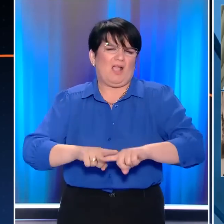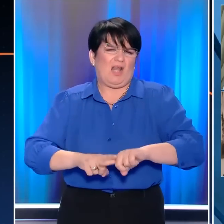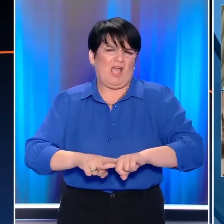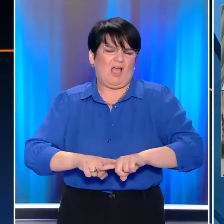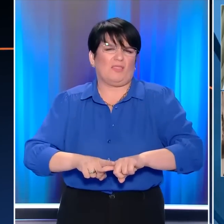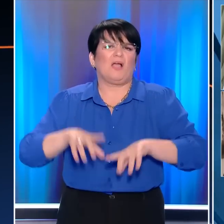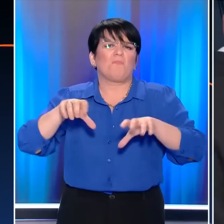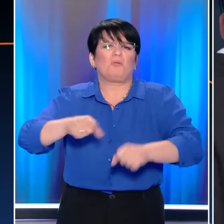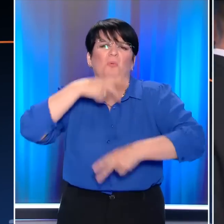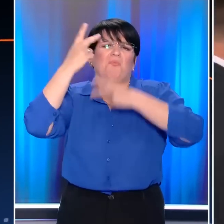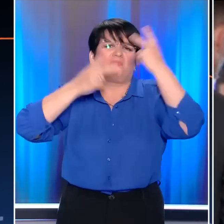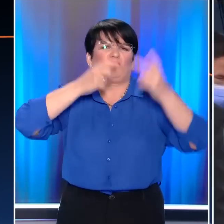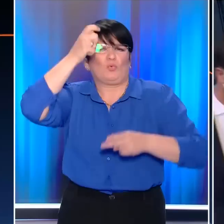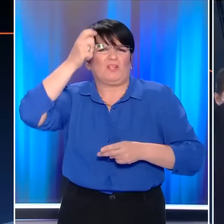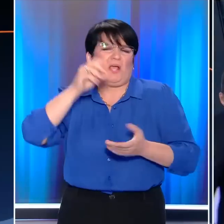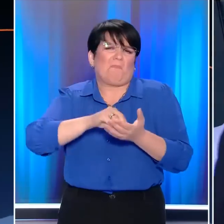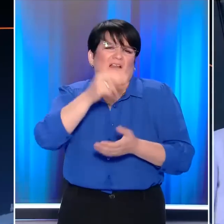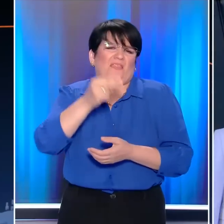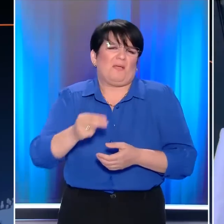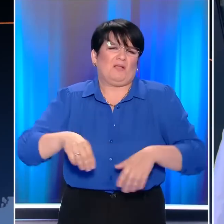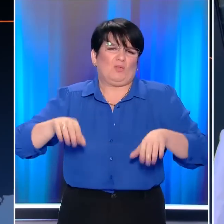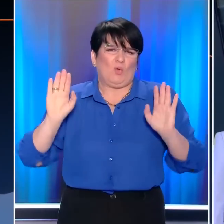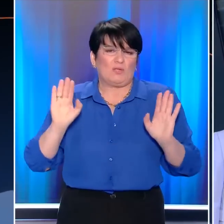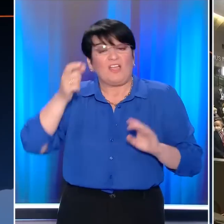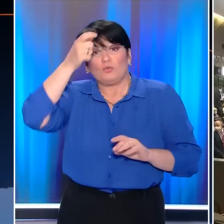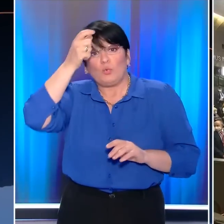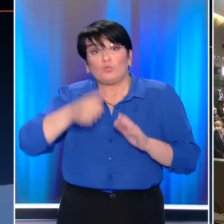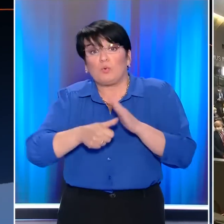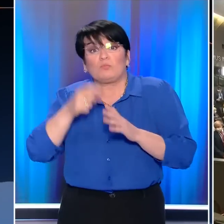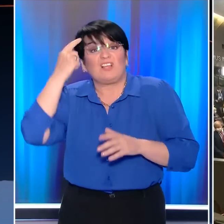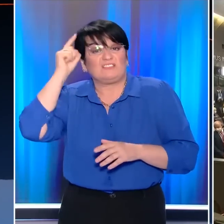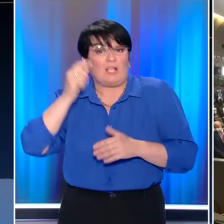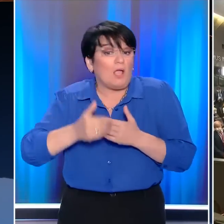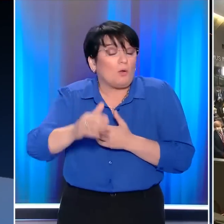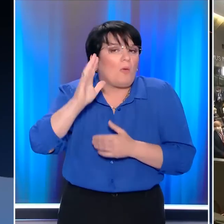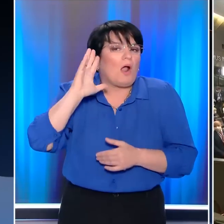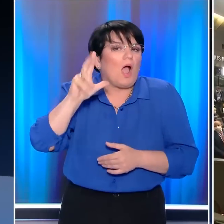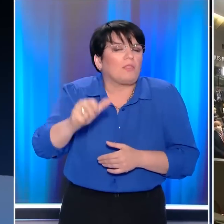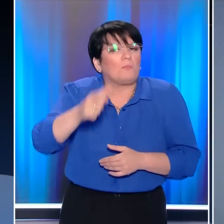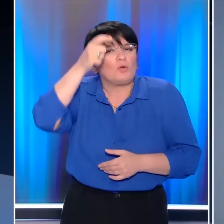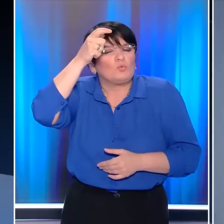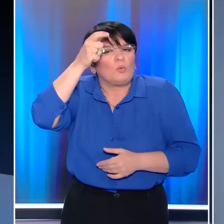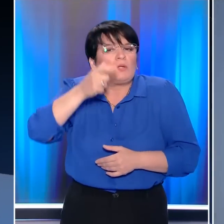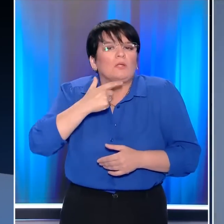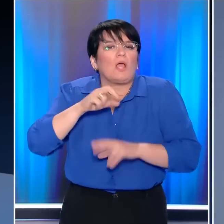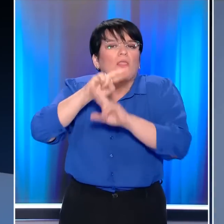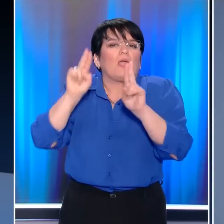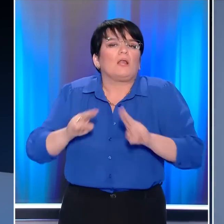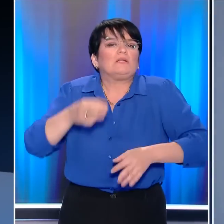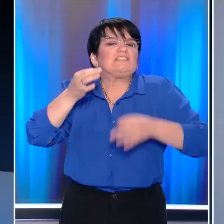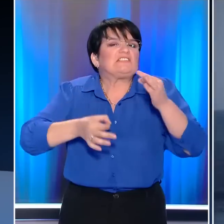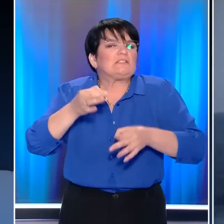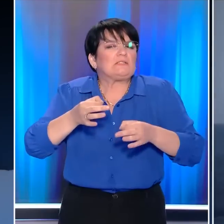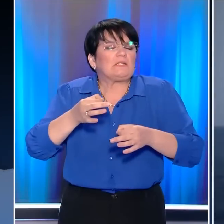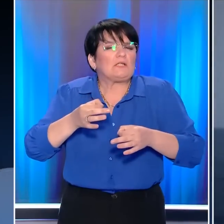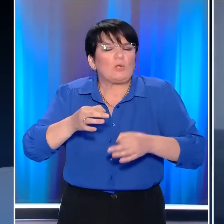με τον καταπαντητή. Ωστόσο κανείς δεν γνωρίζει πως θα κινηθεί ο Τούρκος Πρόεδρος, αφού καθημερινά η Τουρκία προσπαθεί να ανοίξει διεθνή συζήτηση για